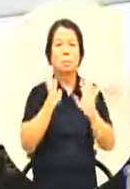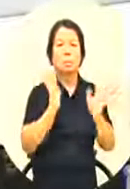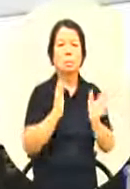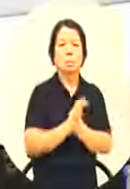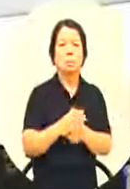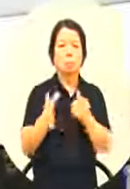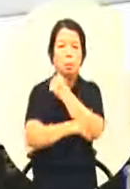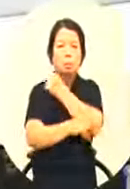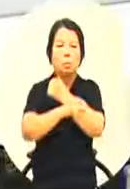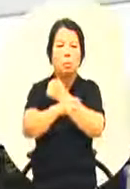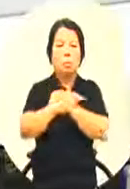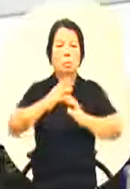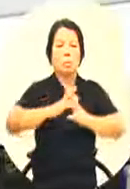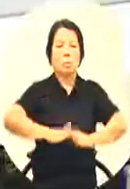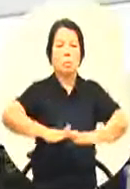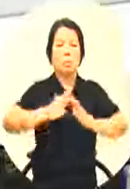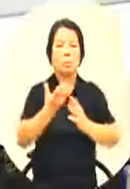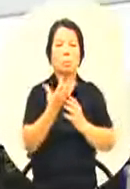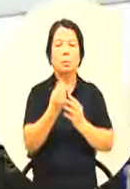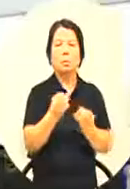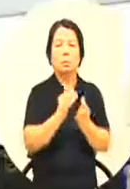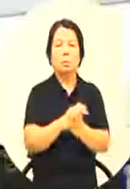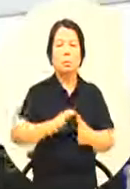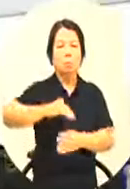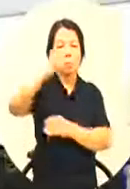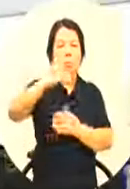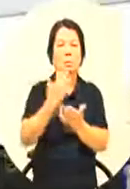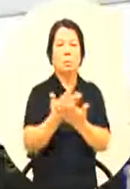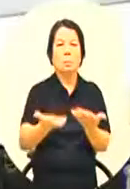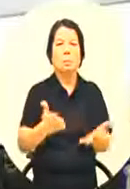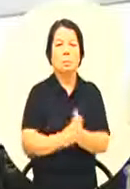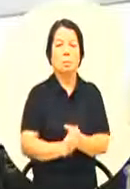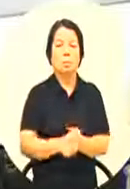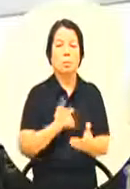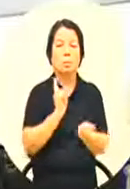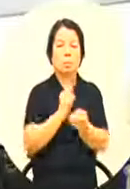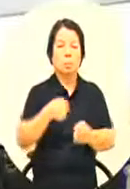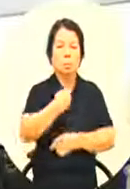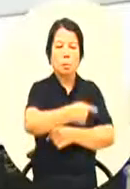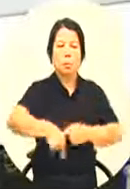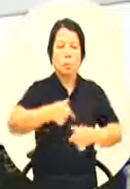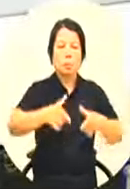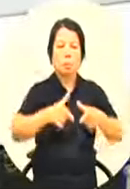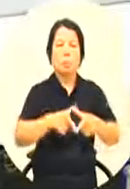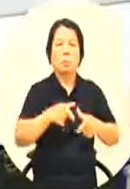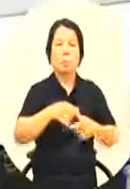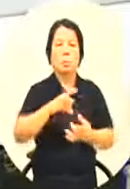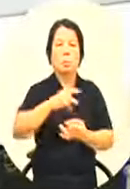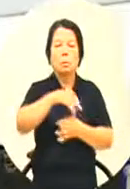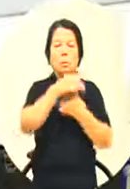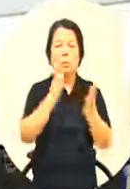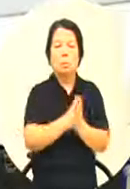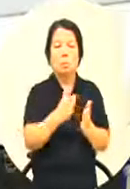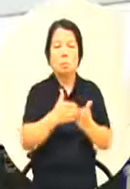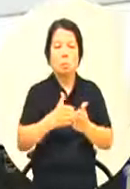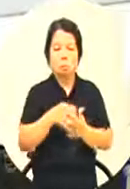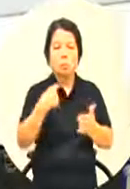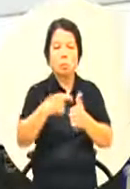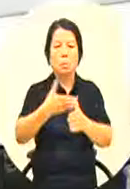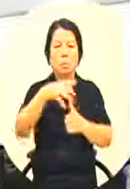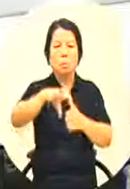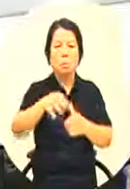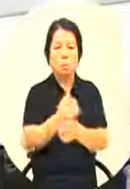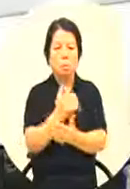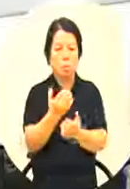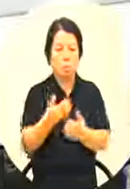础没打赔材大小要如何所以小朋友的身心健康是我们交易局我觉得现在要非常去注